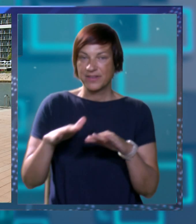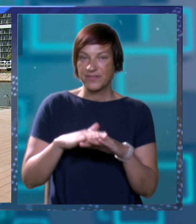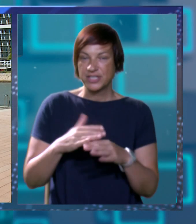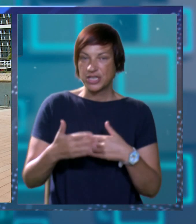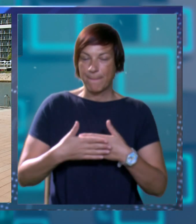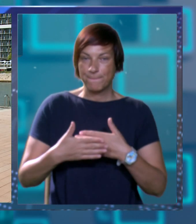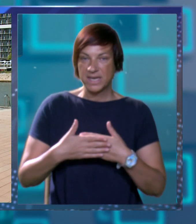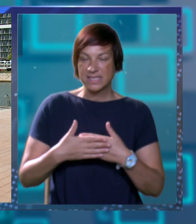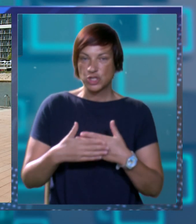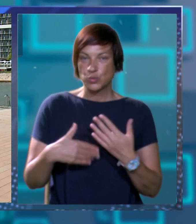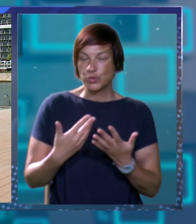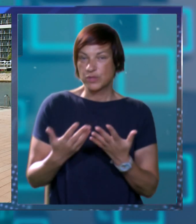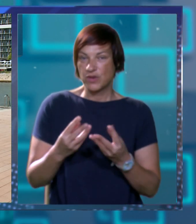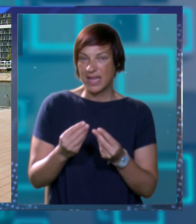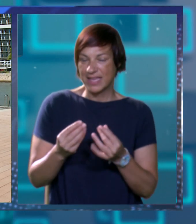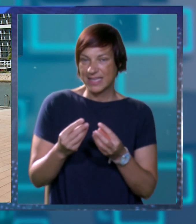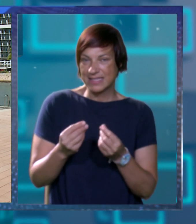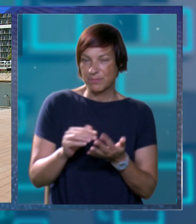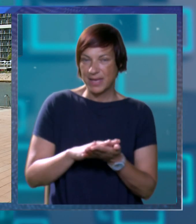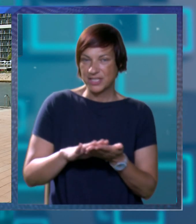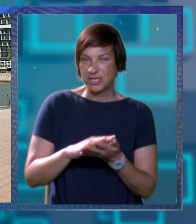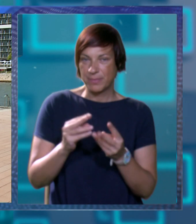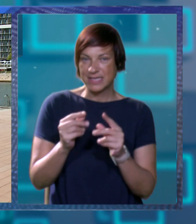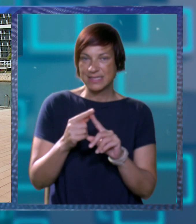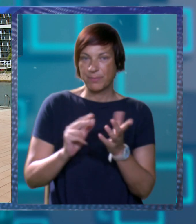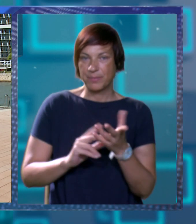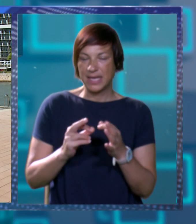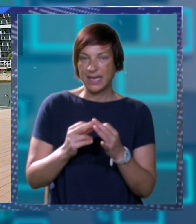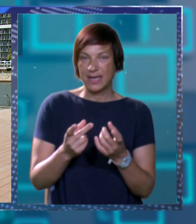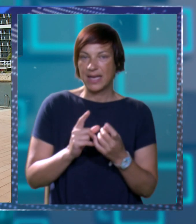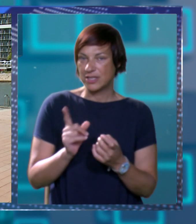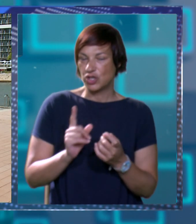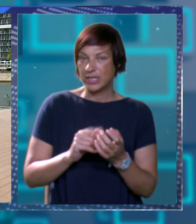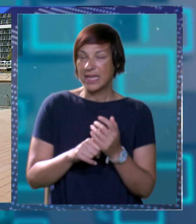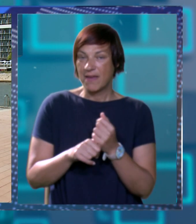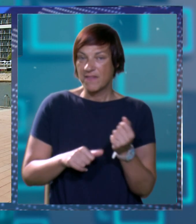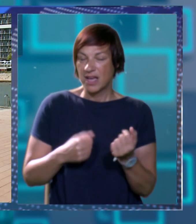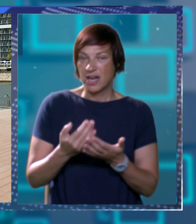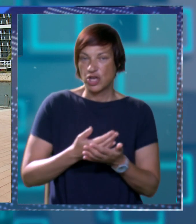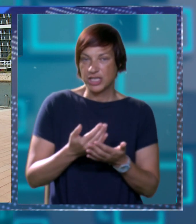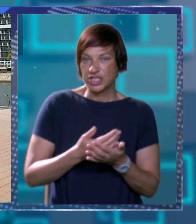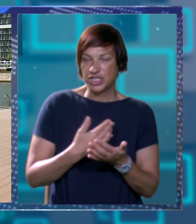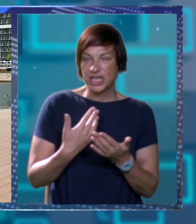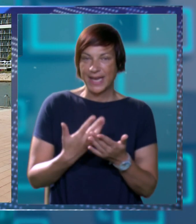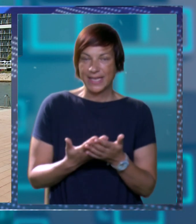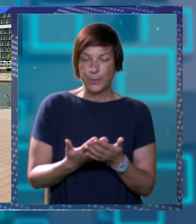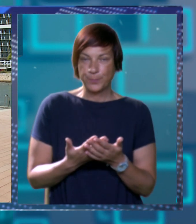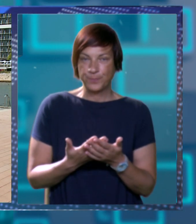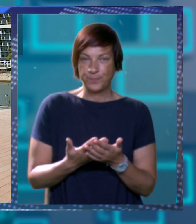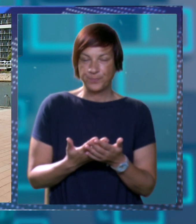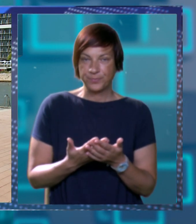je to prisustvo, neke smeđe, maste, pjeno, ali to nije fekalno onečišćenje i